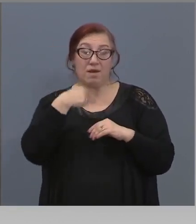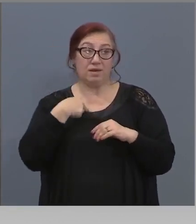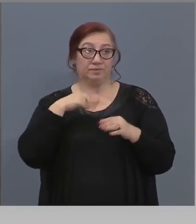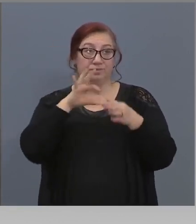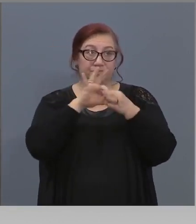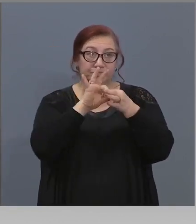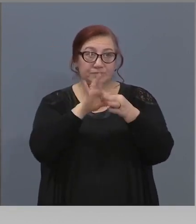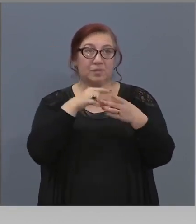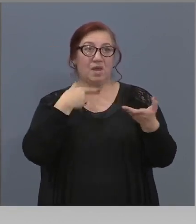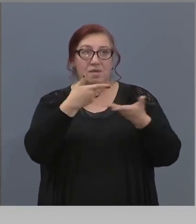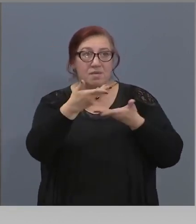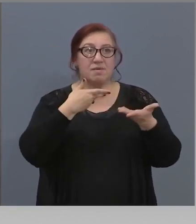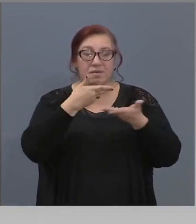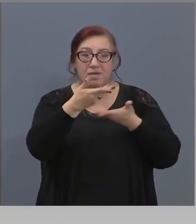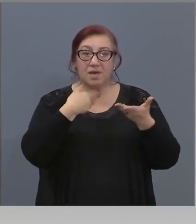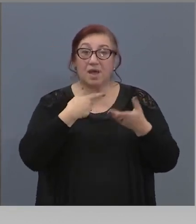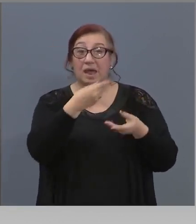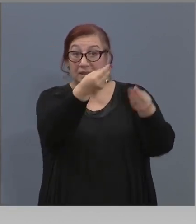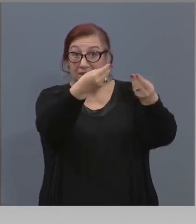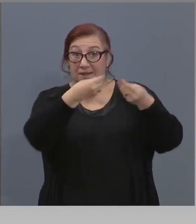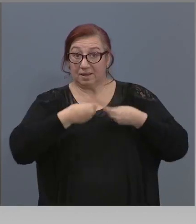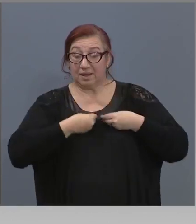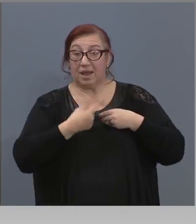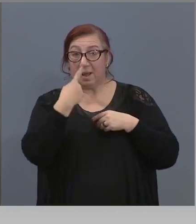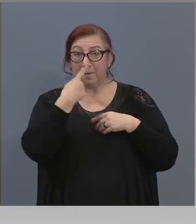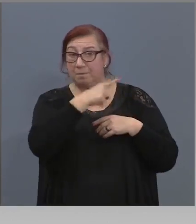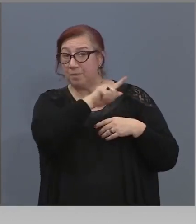за един милион тестове.